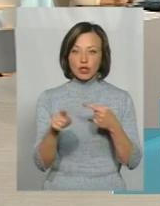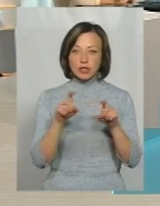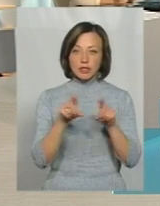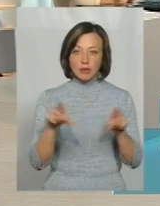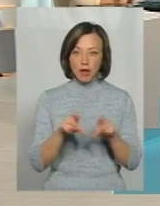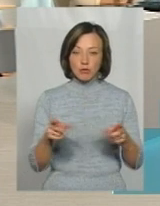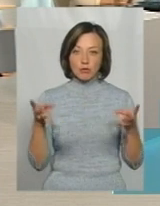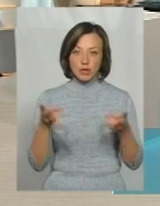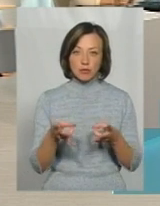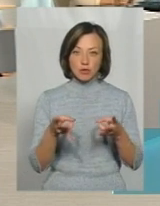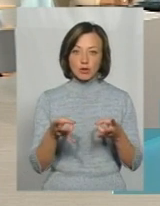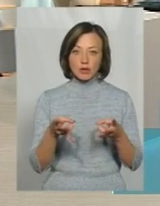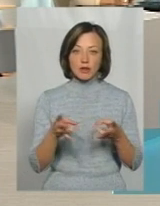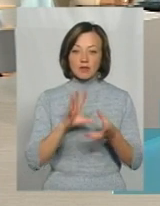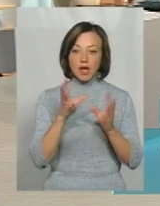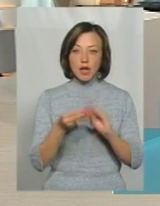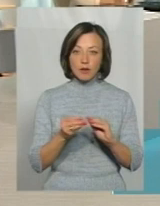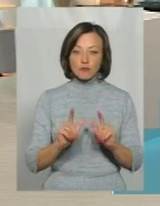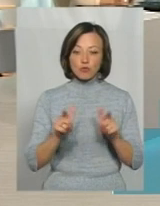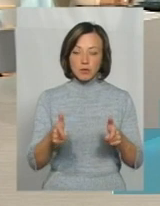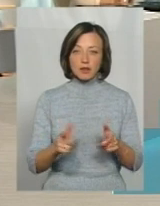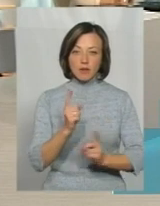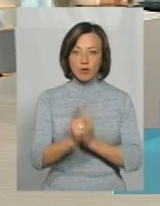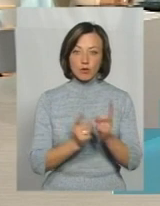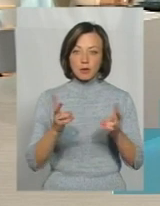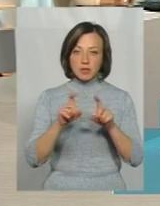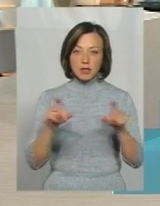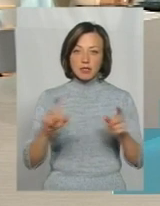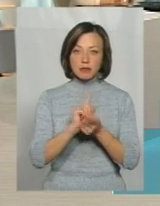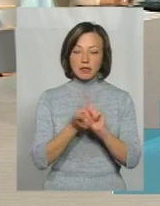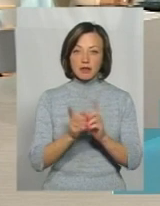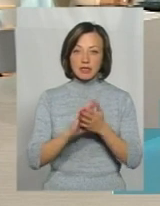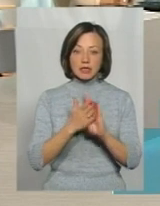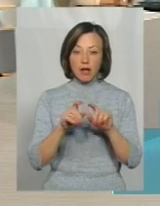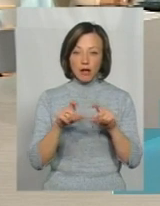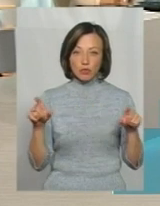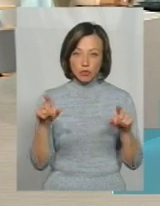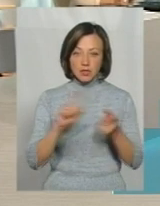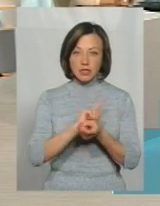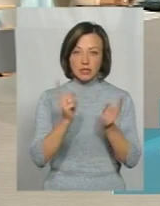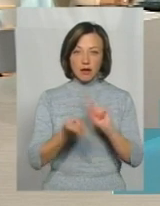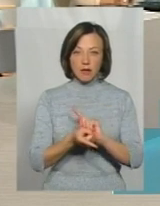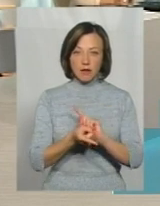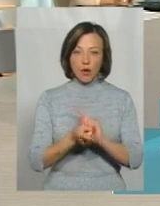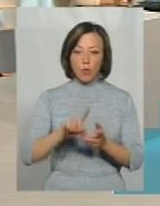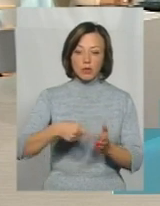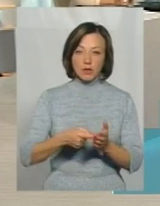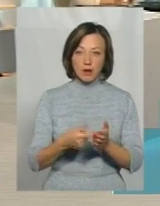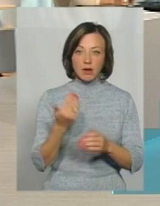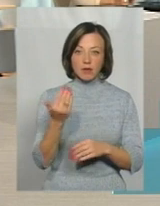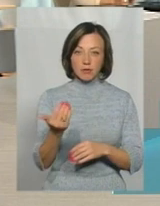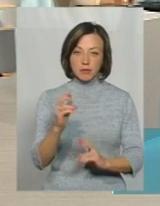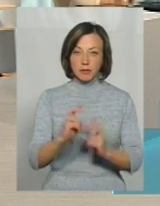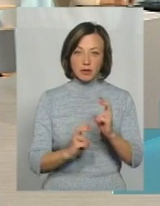заклади, то потрібно, щоб взагалі вступити в реформу, потрібно, щоб заклад змінив свій статус, тобто, щоб він став комунальним некомерційним